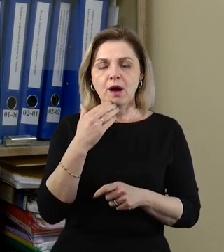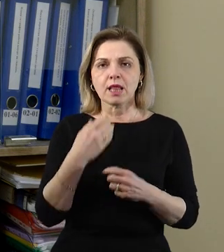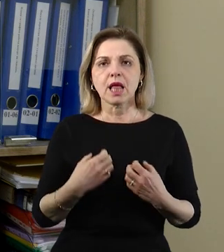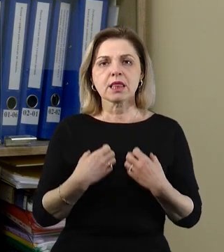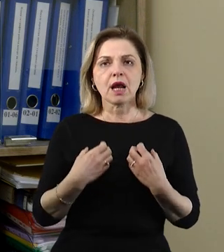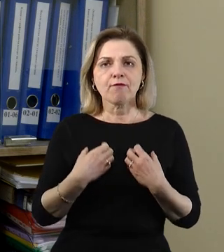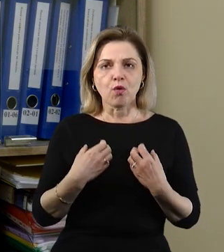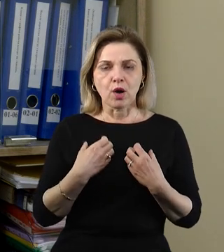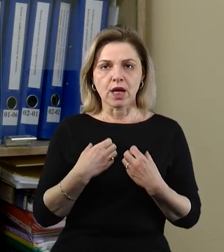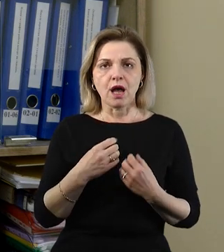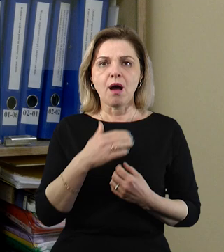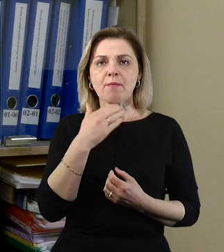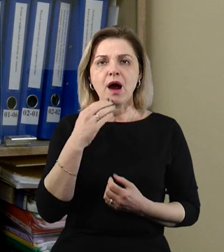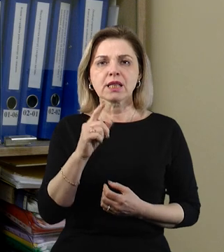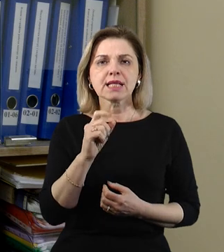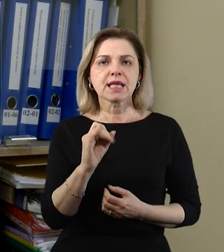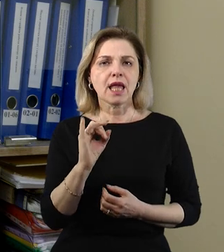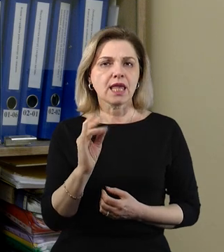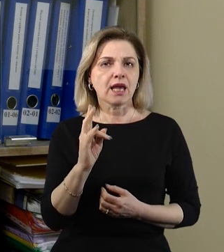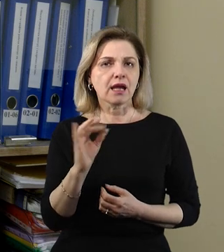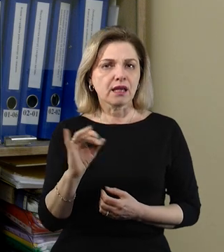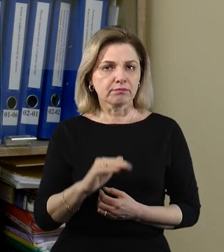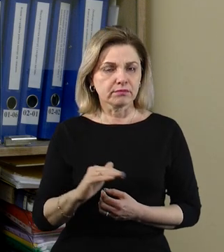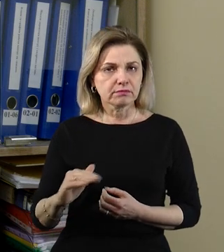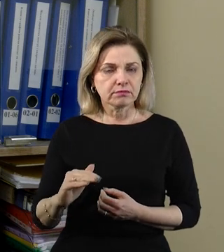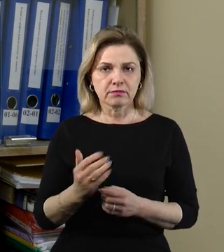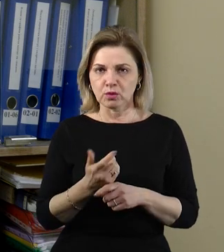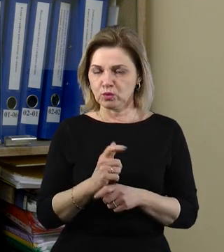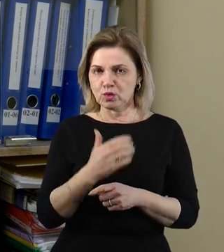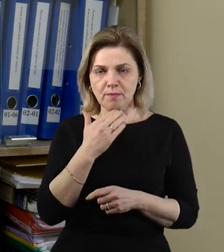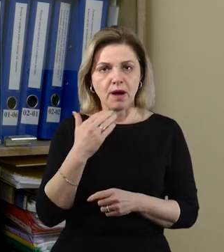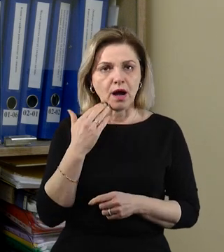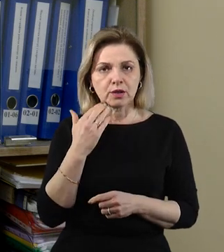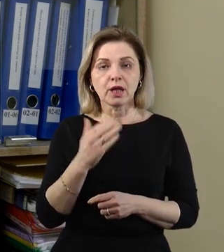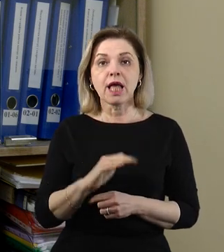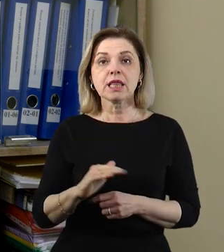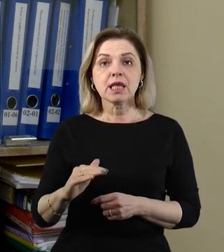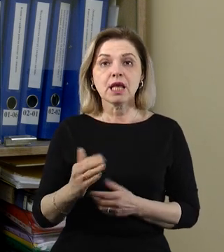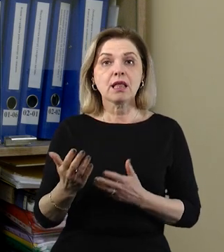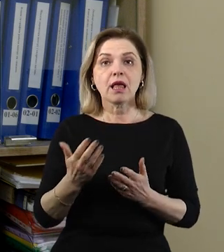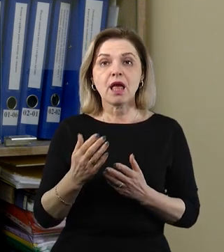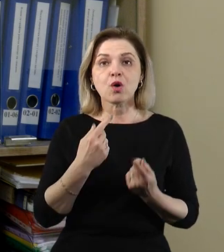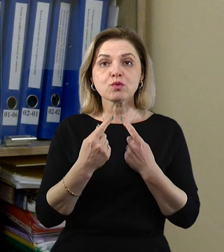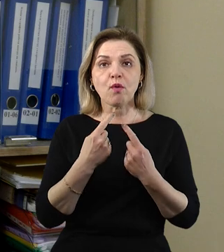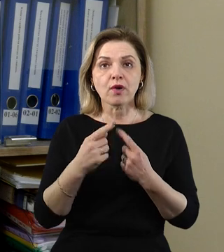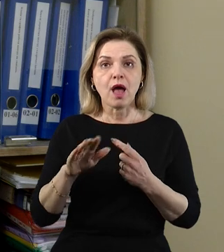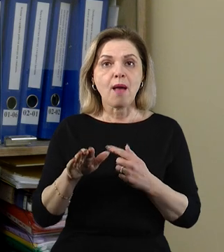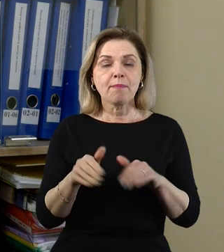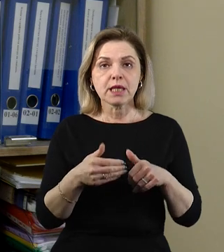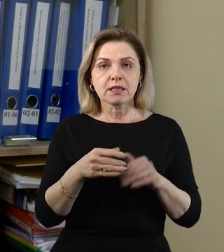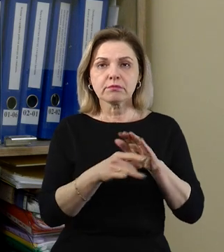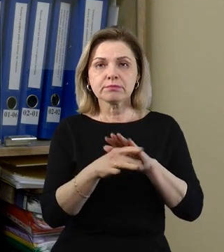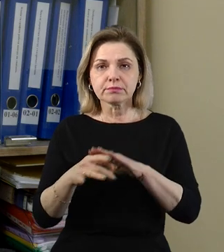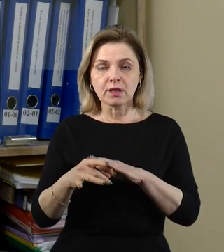страхів, заїкування дуже багато. Дуже багато дітей, які розмовляли, а після прильоти перестали